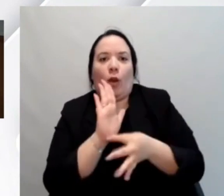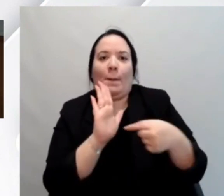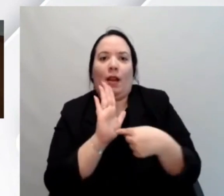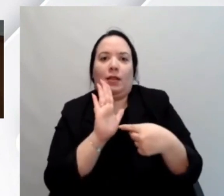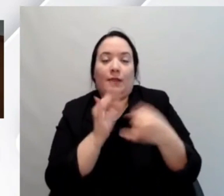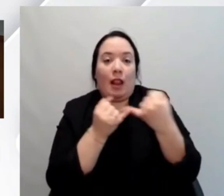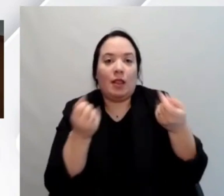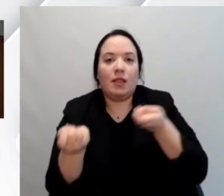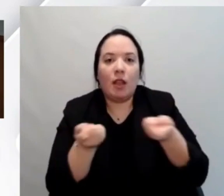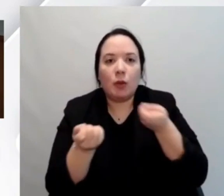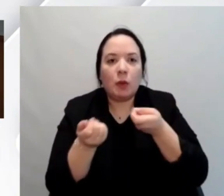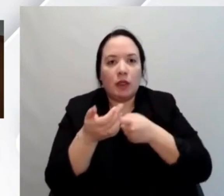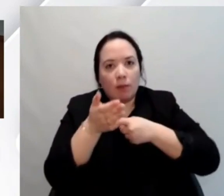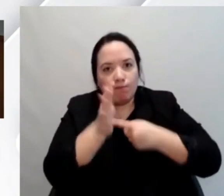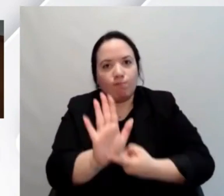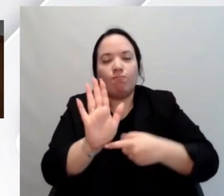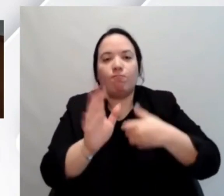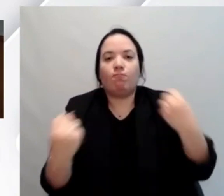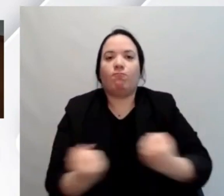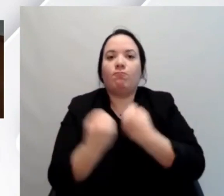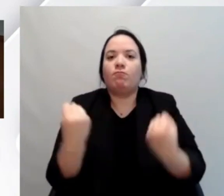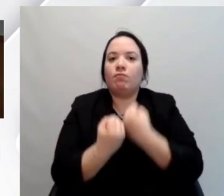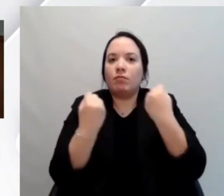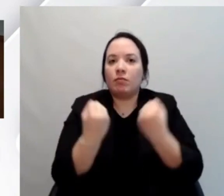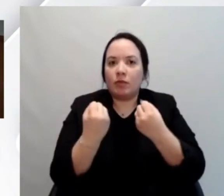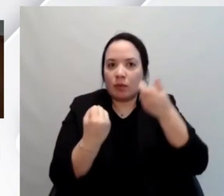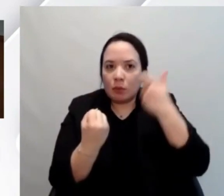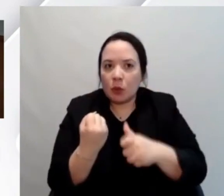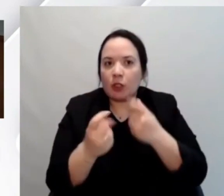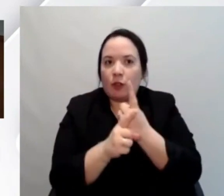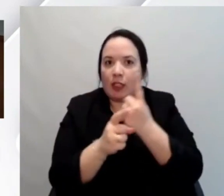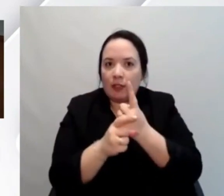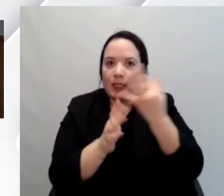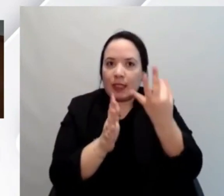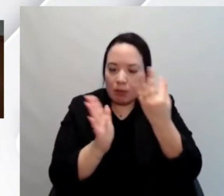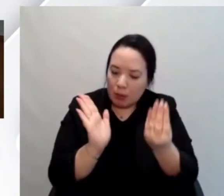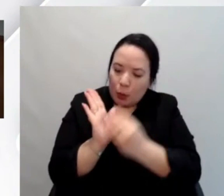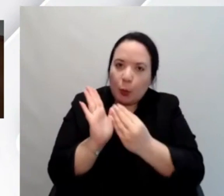le linee guida possano essere rese chiare con